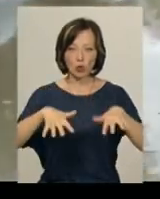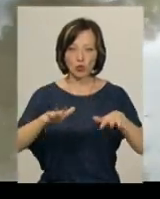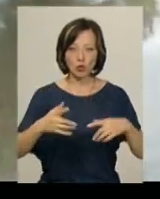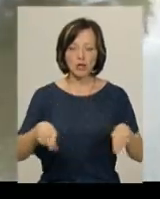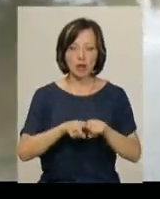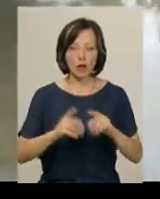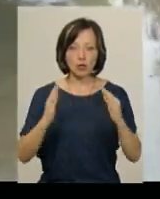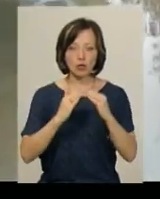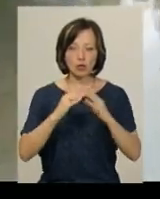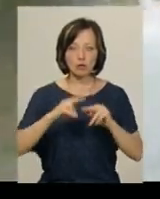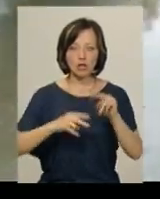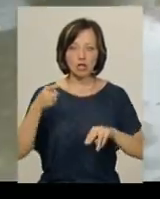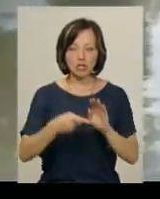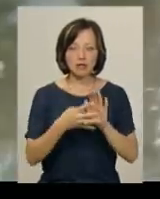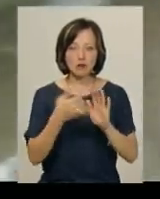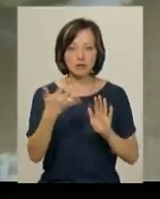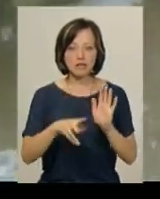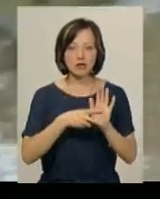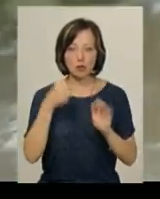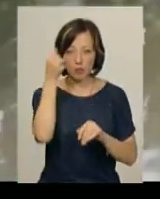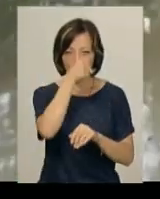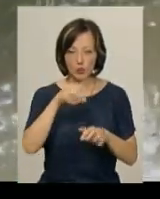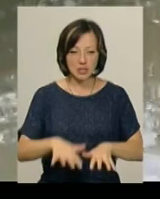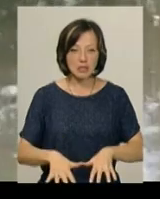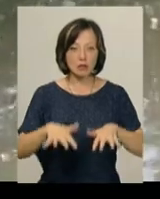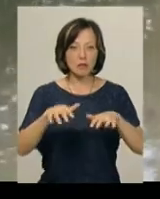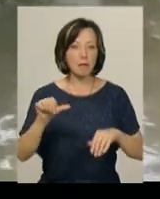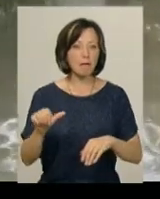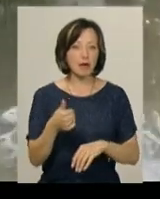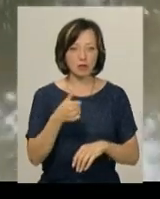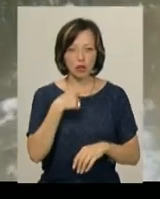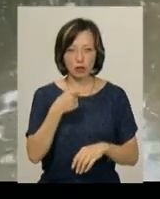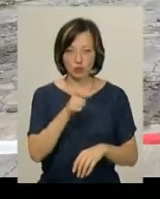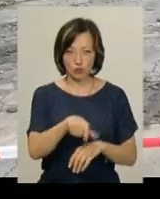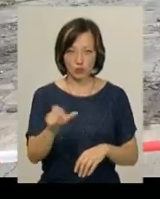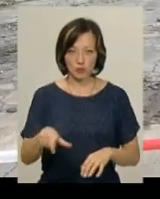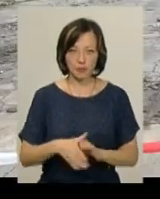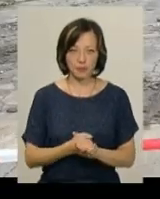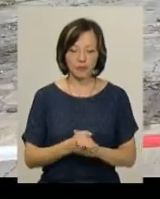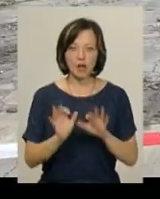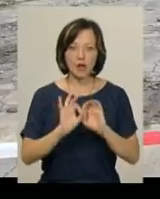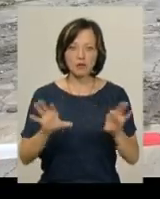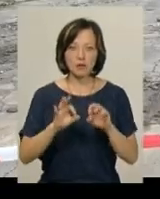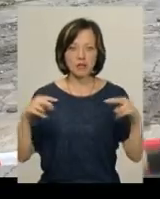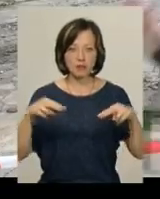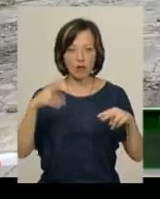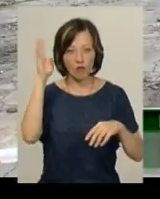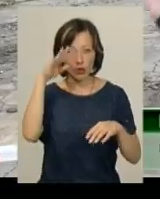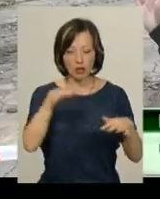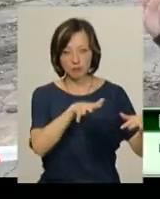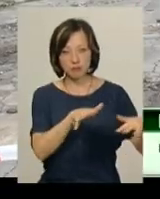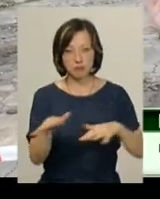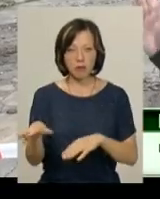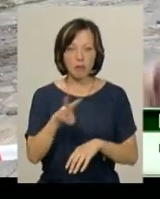Так, будинок, зведений у 1957 році, затопило вперше, кажуть місцеві жителі. Як розповідають очевидці, вода йшла з